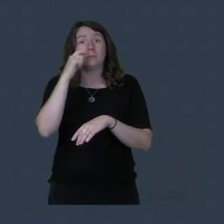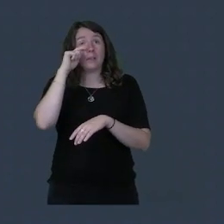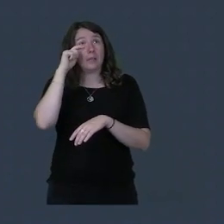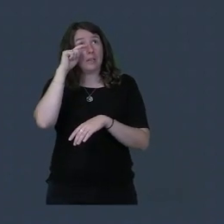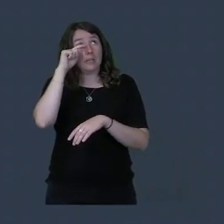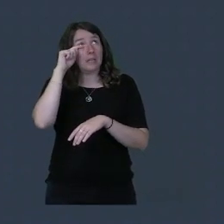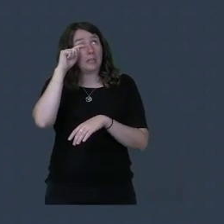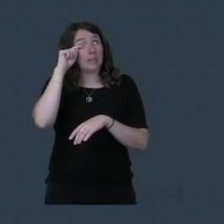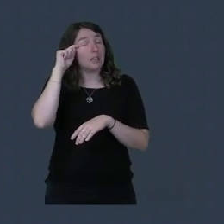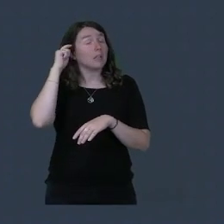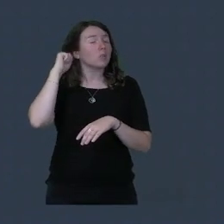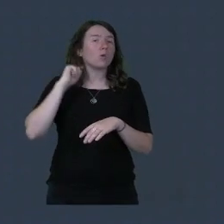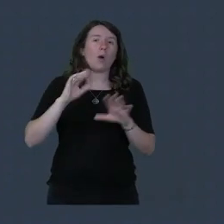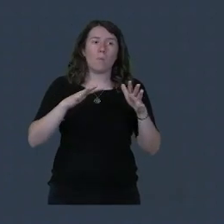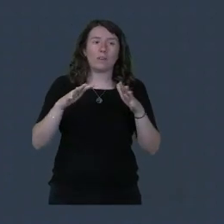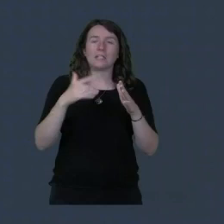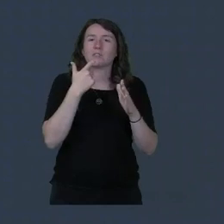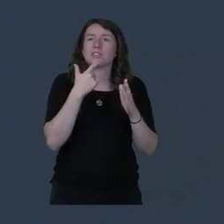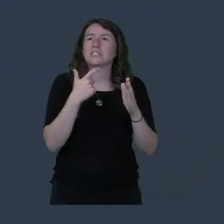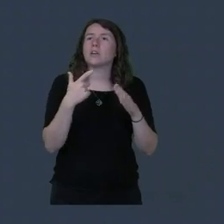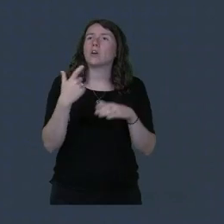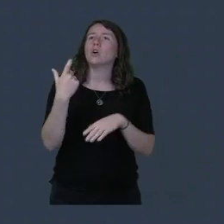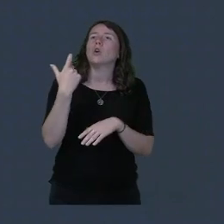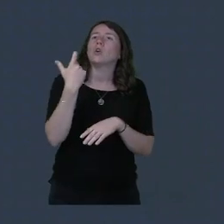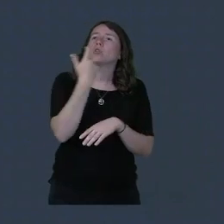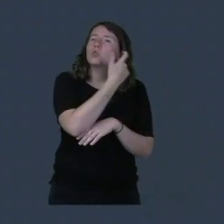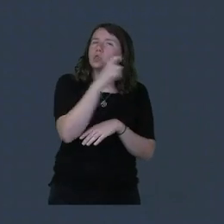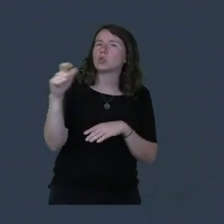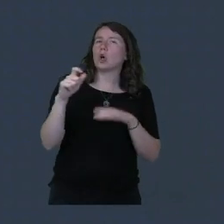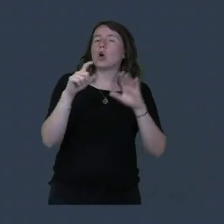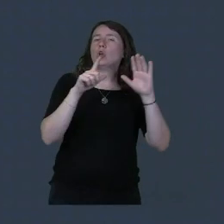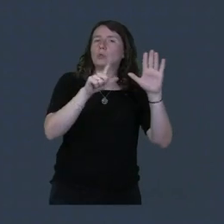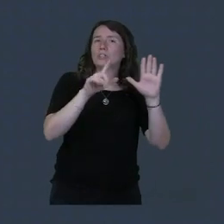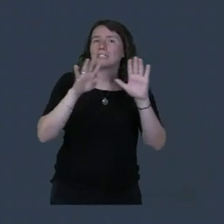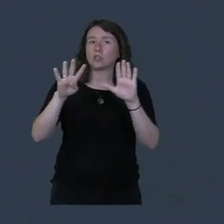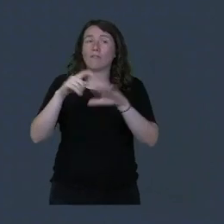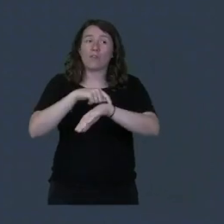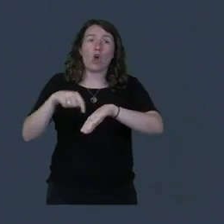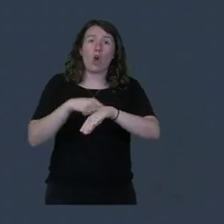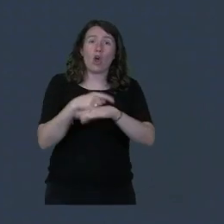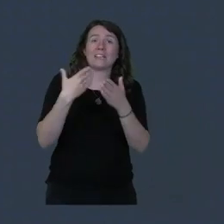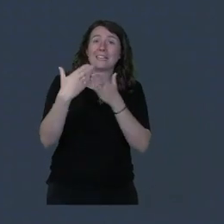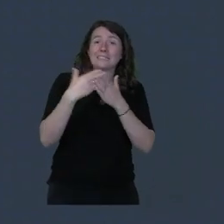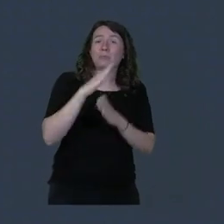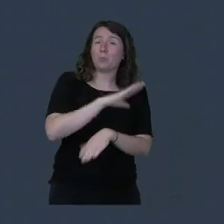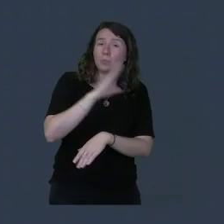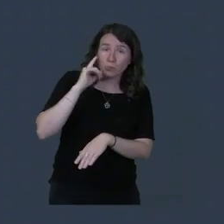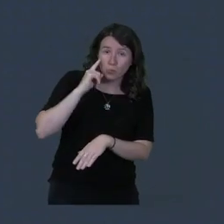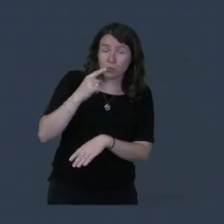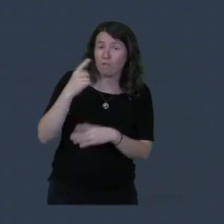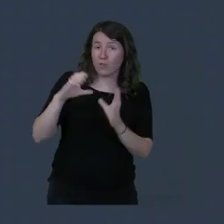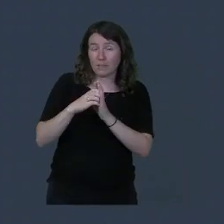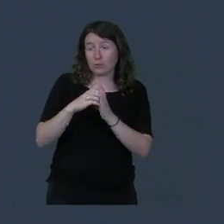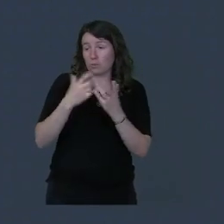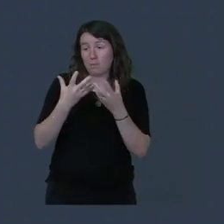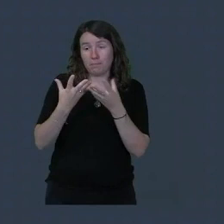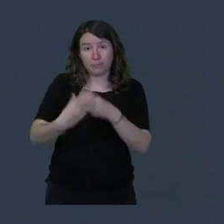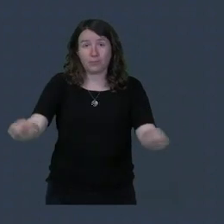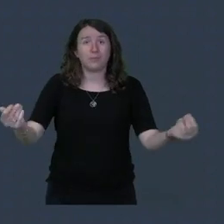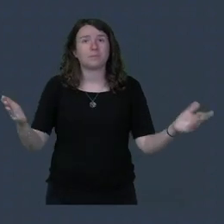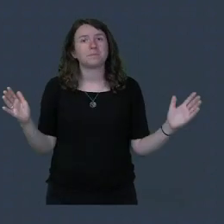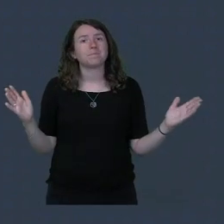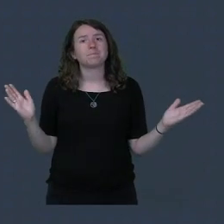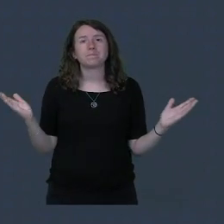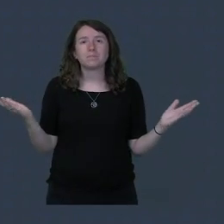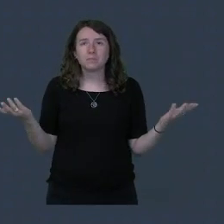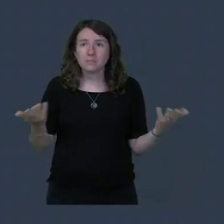Et donc en moyenne, c'était 1 279 heures de crédit à la formation qui sont perdues. C'est un manque à